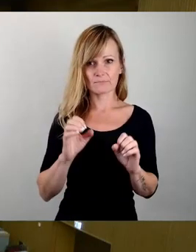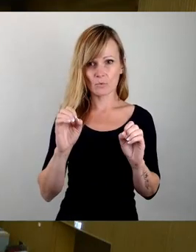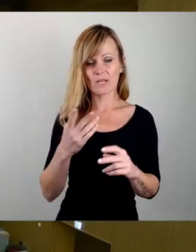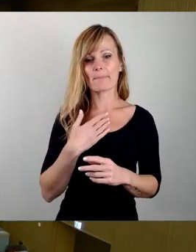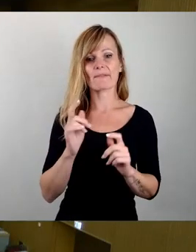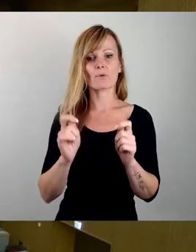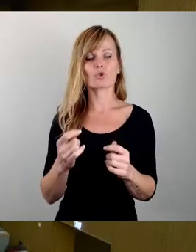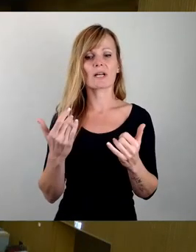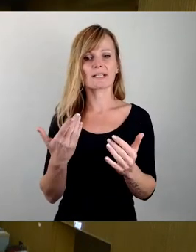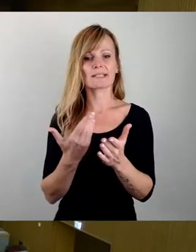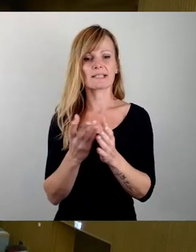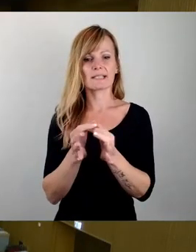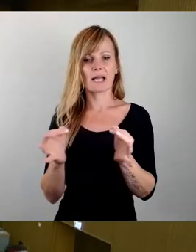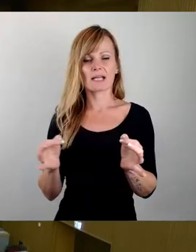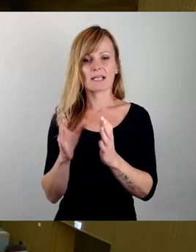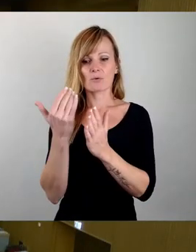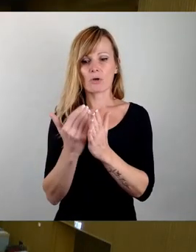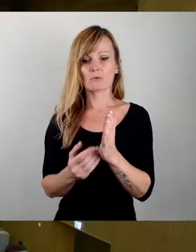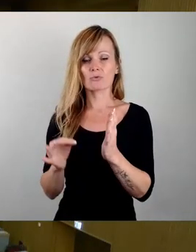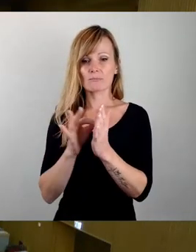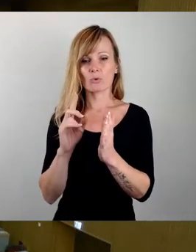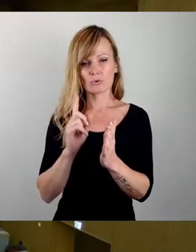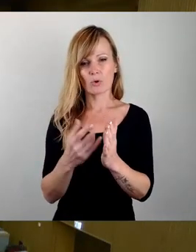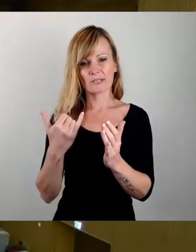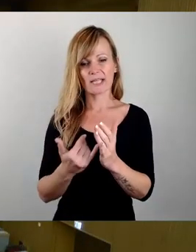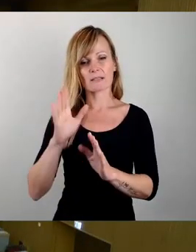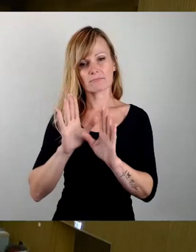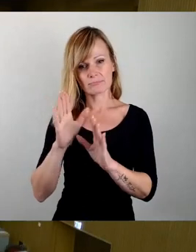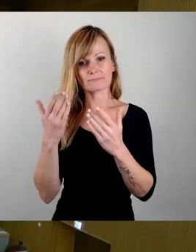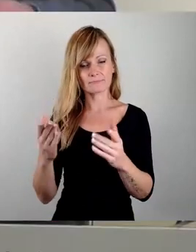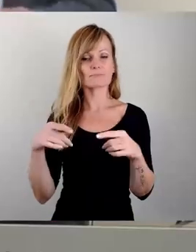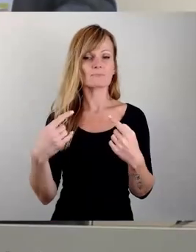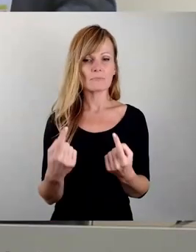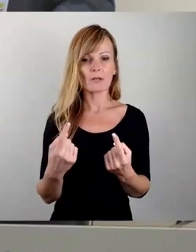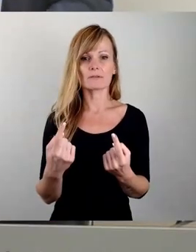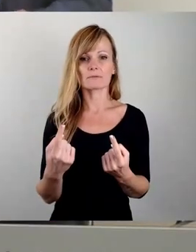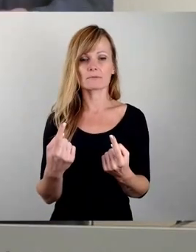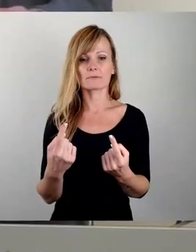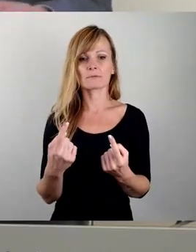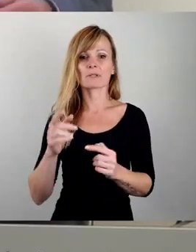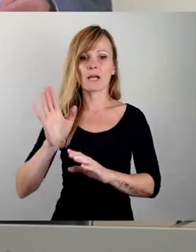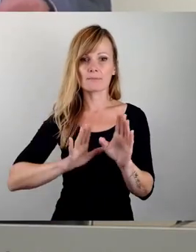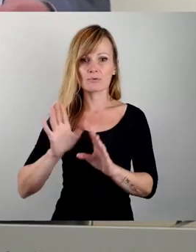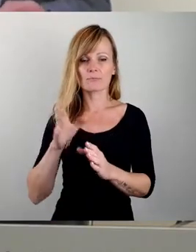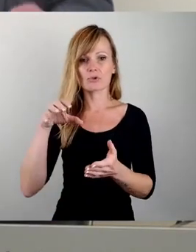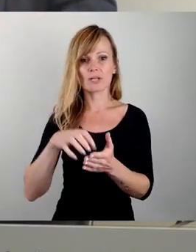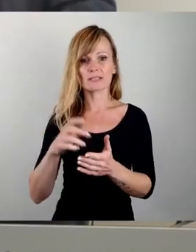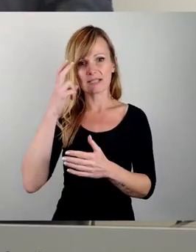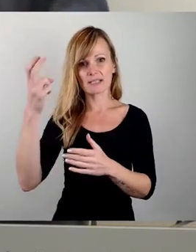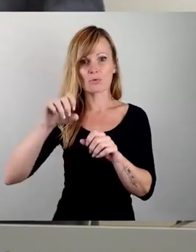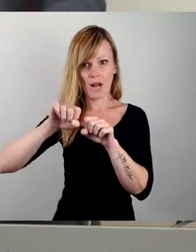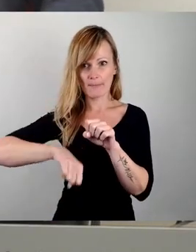würden mal diesen Tagesordnungspunkt jetzt noch zu Ende bringen. Dann würde ich abstimmen lassen, ob wir die Stadtratssitzung abbrechen